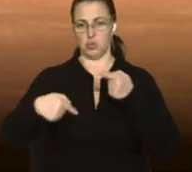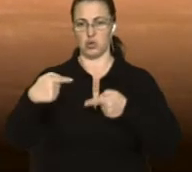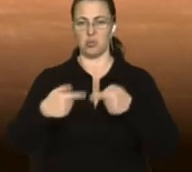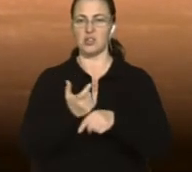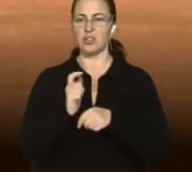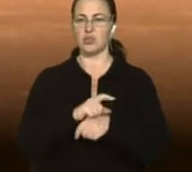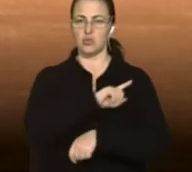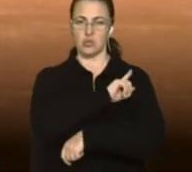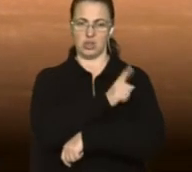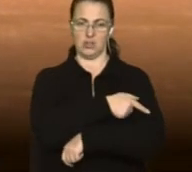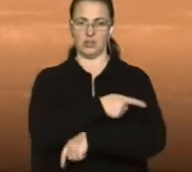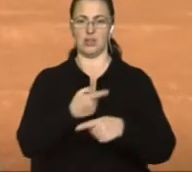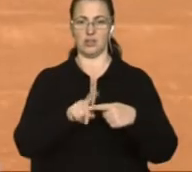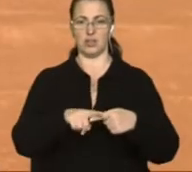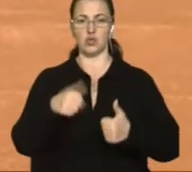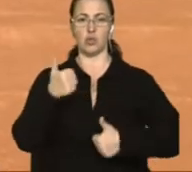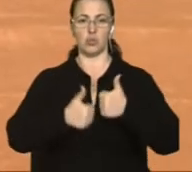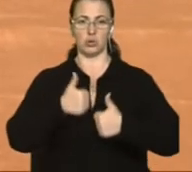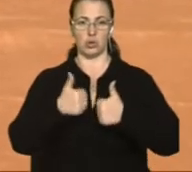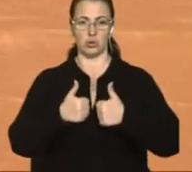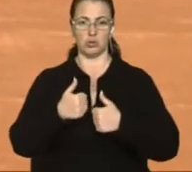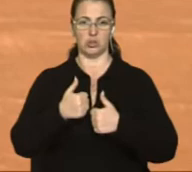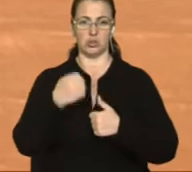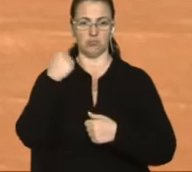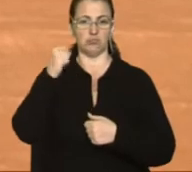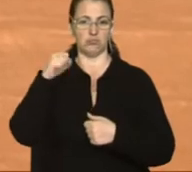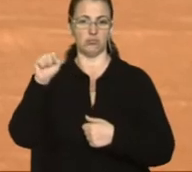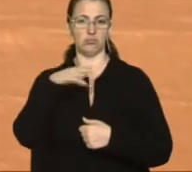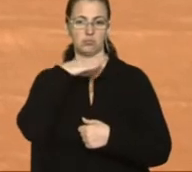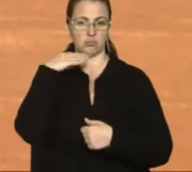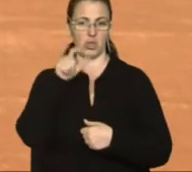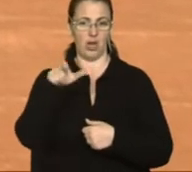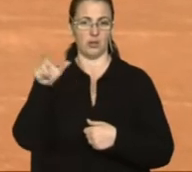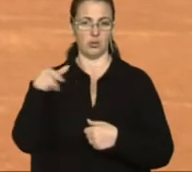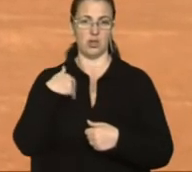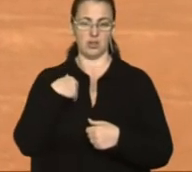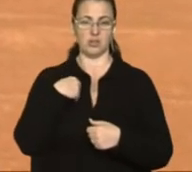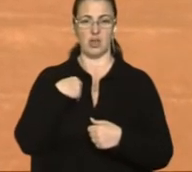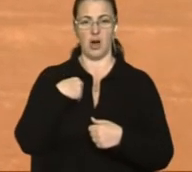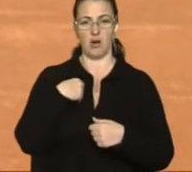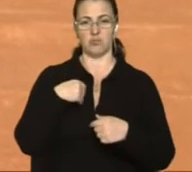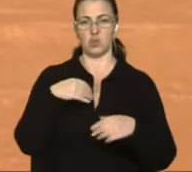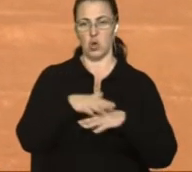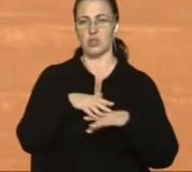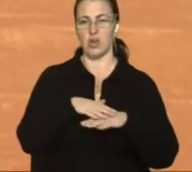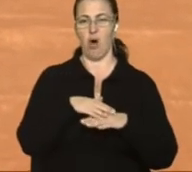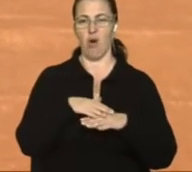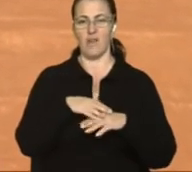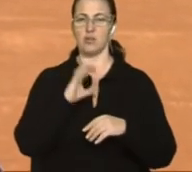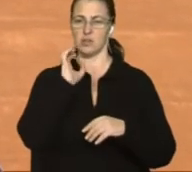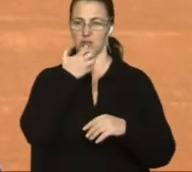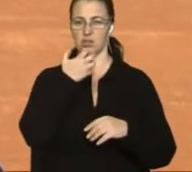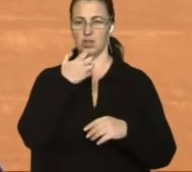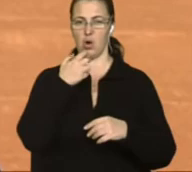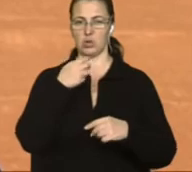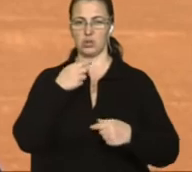в цьому турнірі обіграла дуже сильних суперниць. Тобто я розраховувала на серйозний